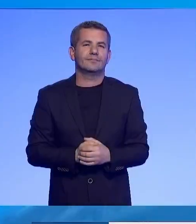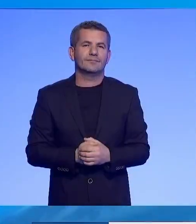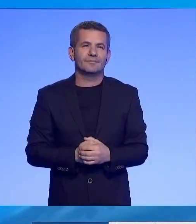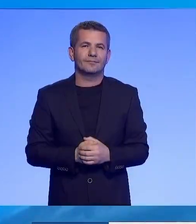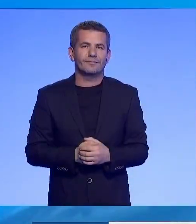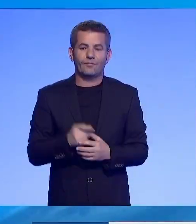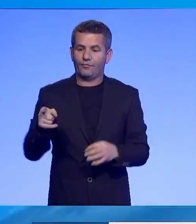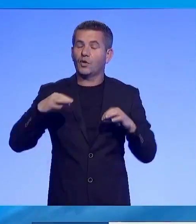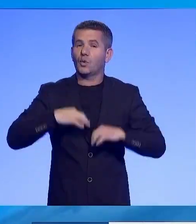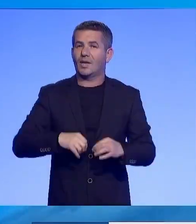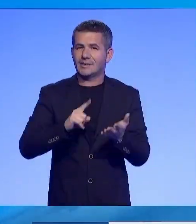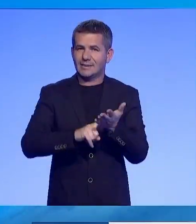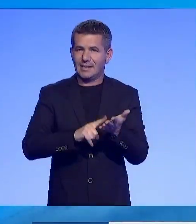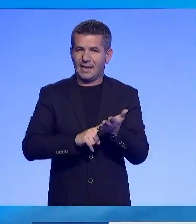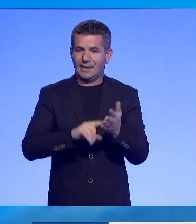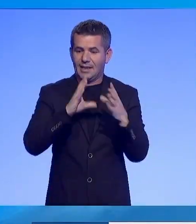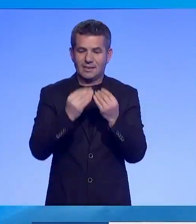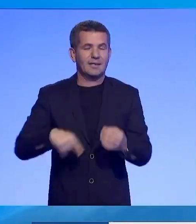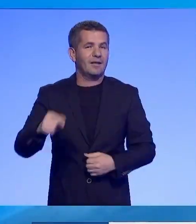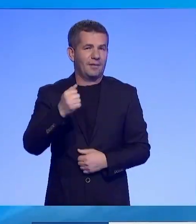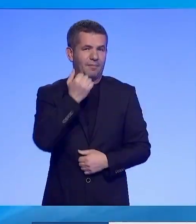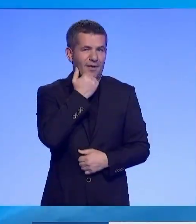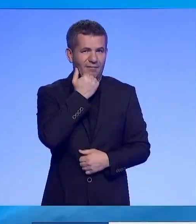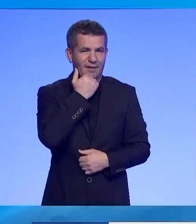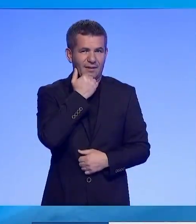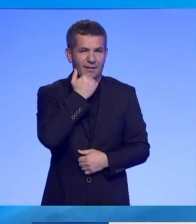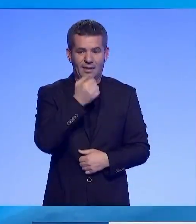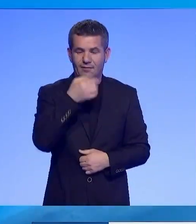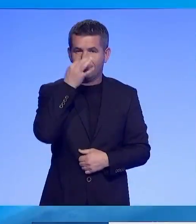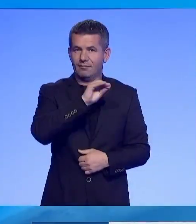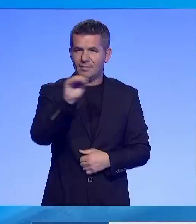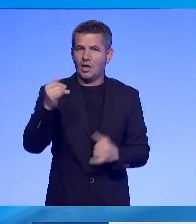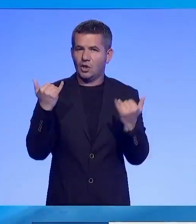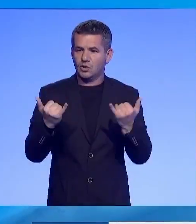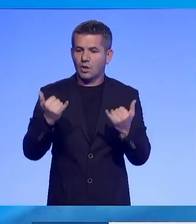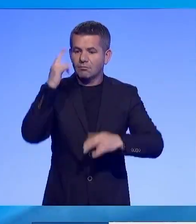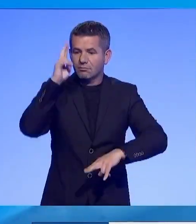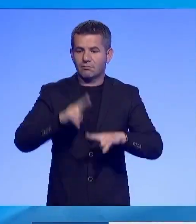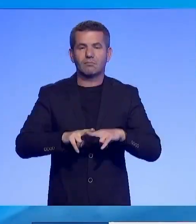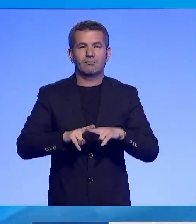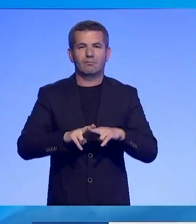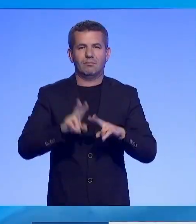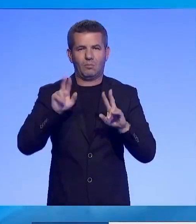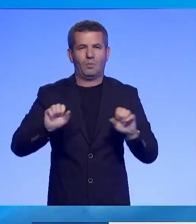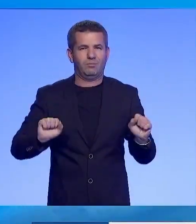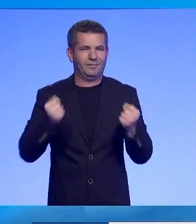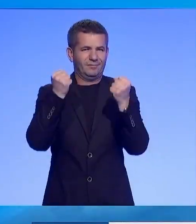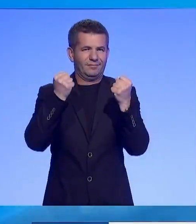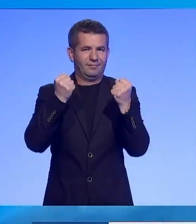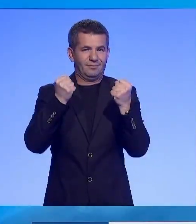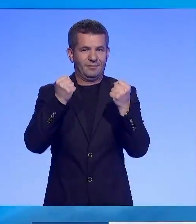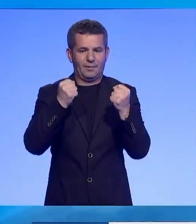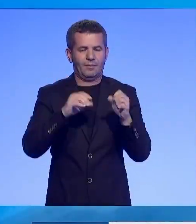E kërjetar i sindikatës e sektorit privat Jozub Fazemi, i kanë njuftuar se sot kanë marë vendim qëtë ashtuen protestën e punëtorve të